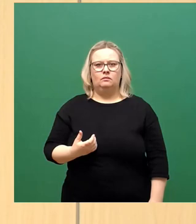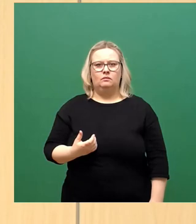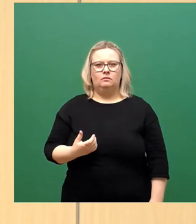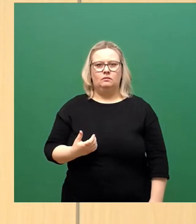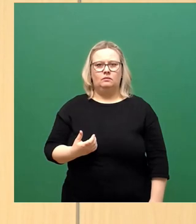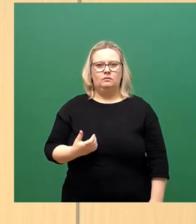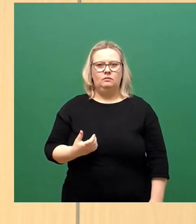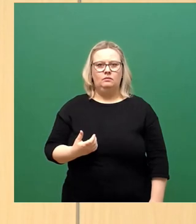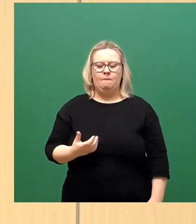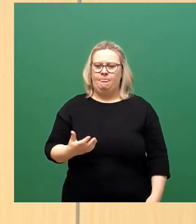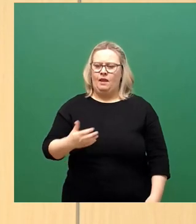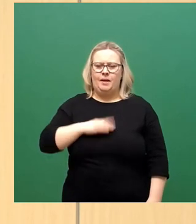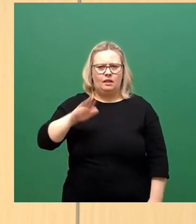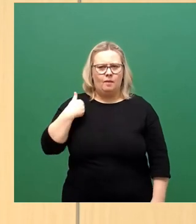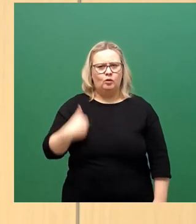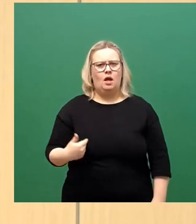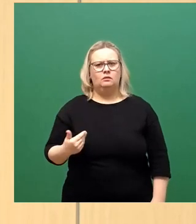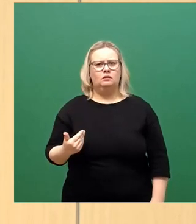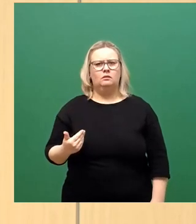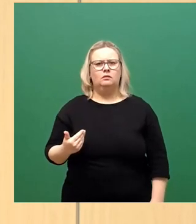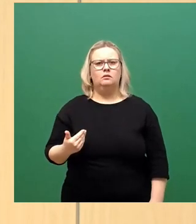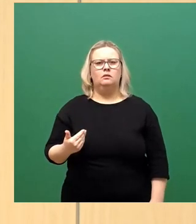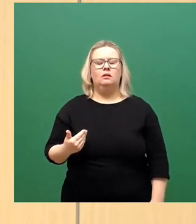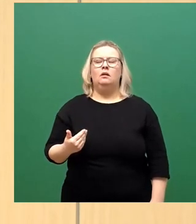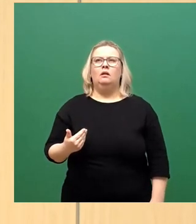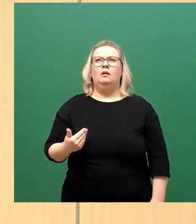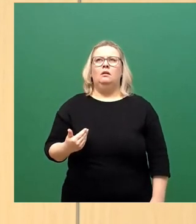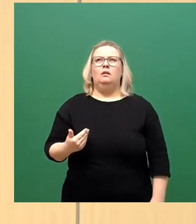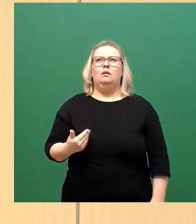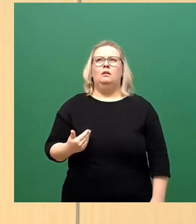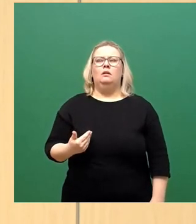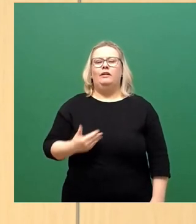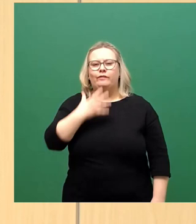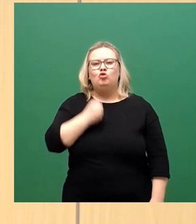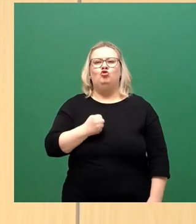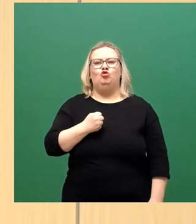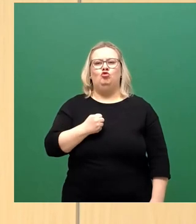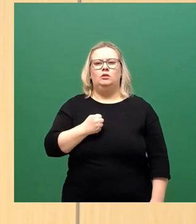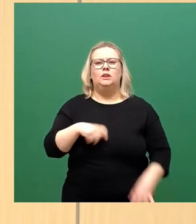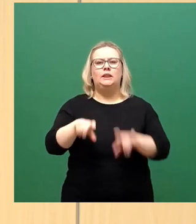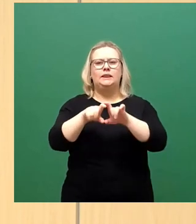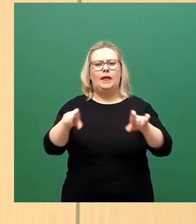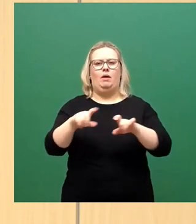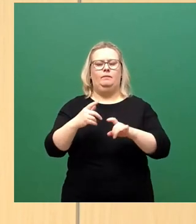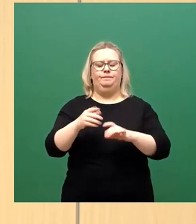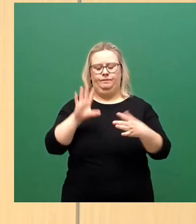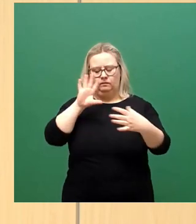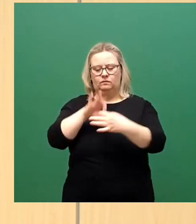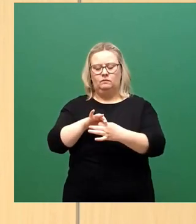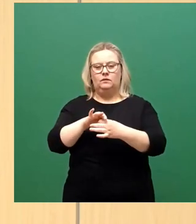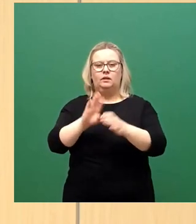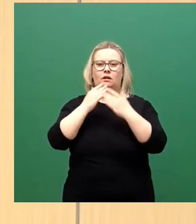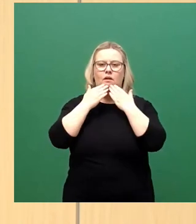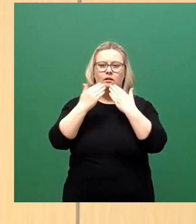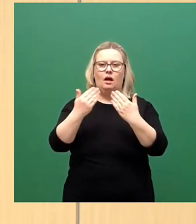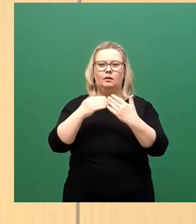Meine Damen und Herren, ich wollte allerdings zum Thema sprechen. Wir sind sehr, sehr dankbar, dass der Corona-Ausschuss,